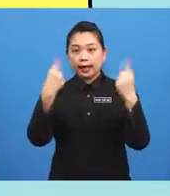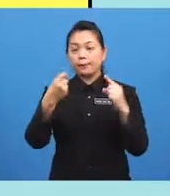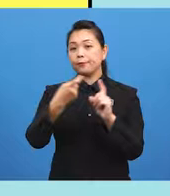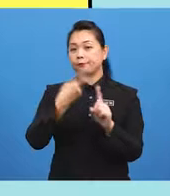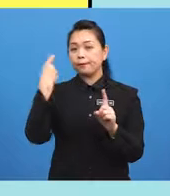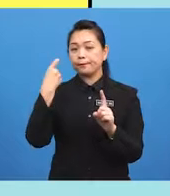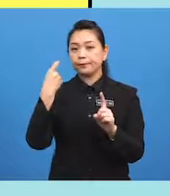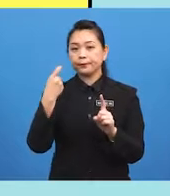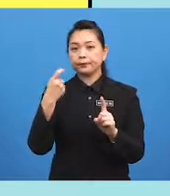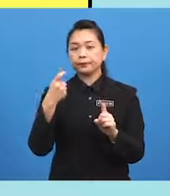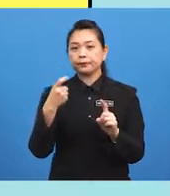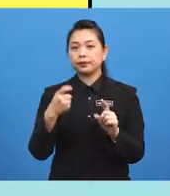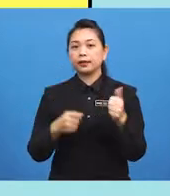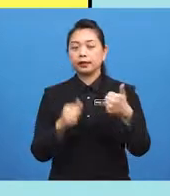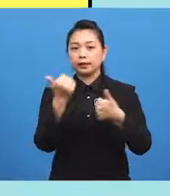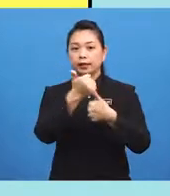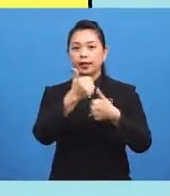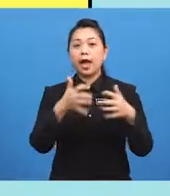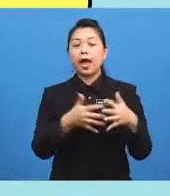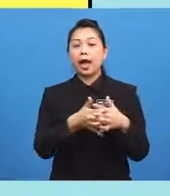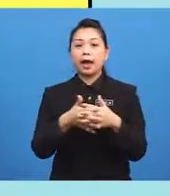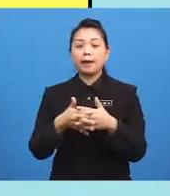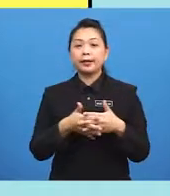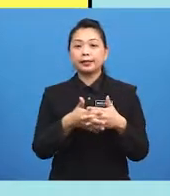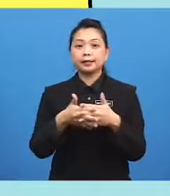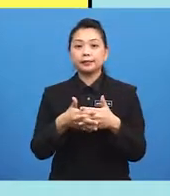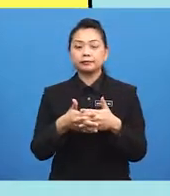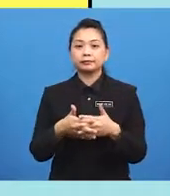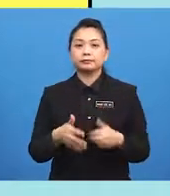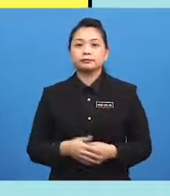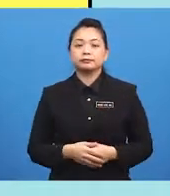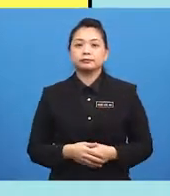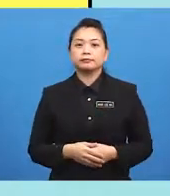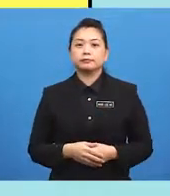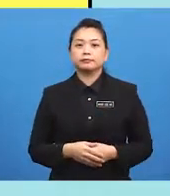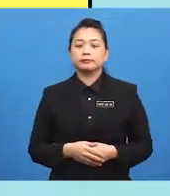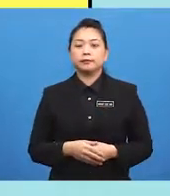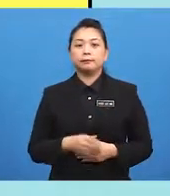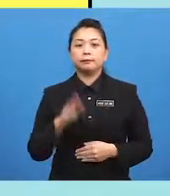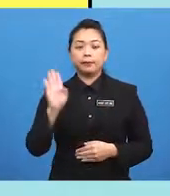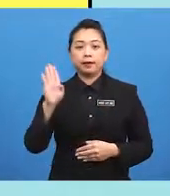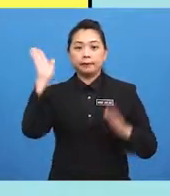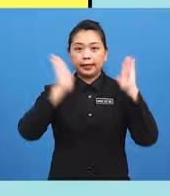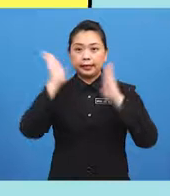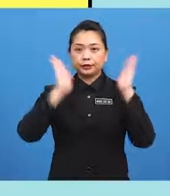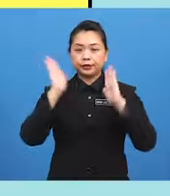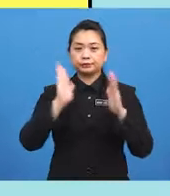A... ...America... ...B... ...Malaysia...